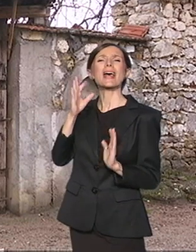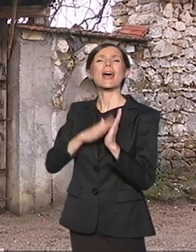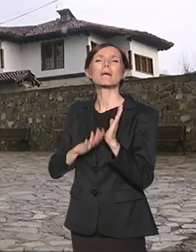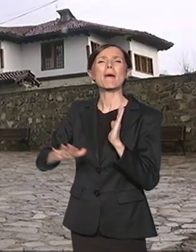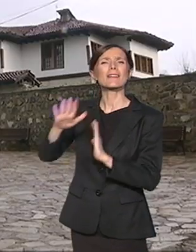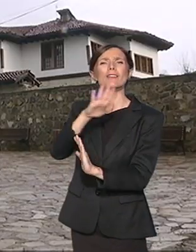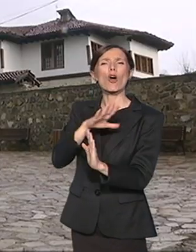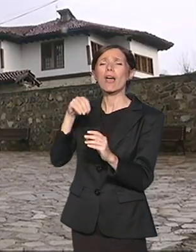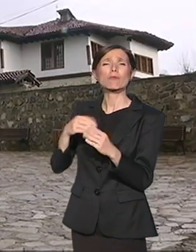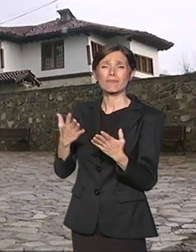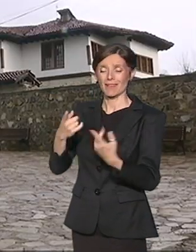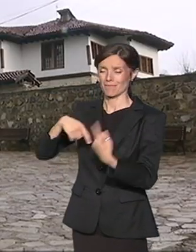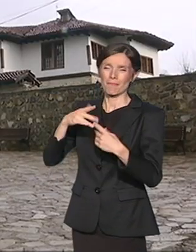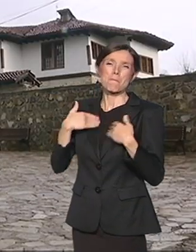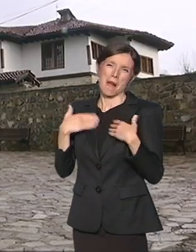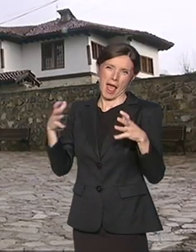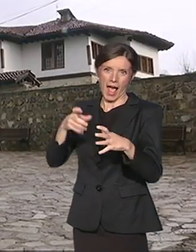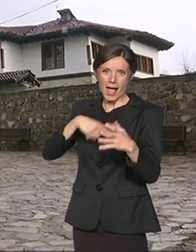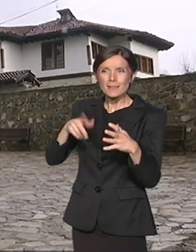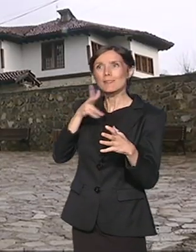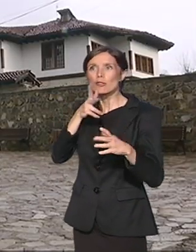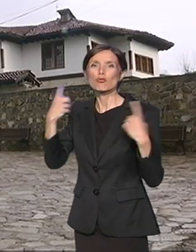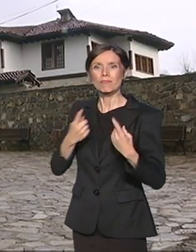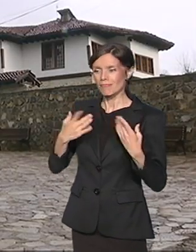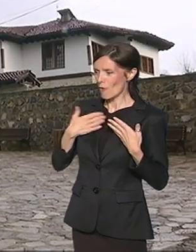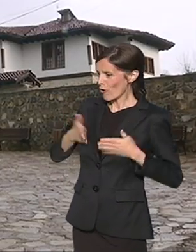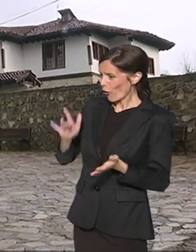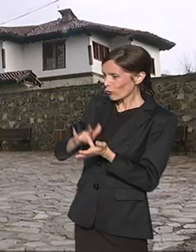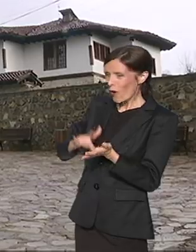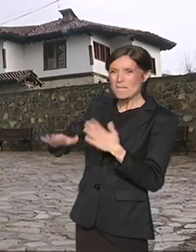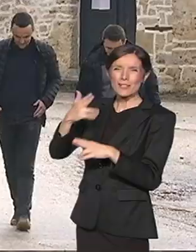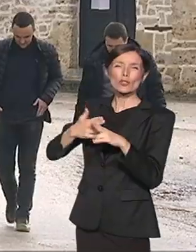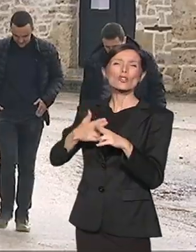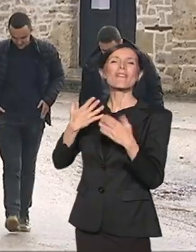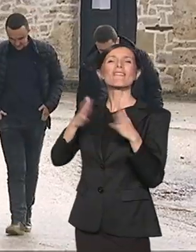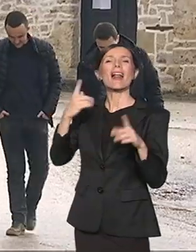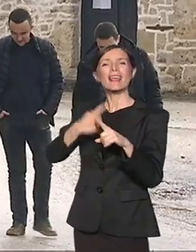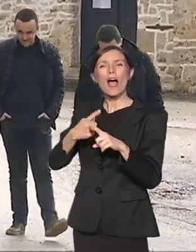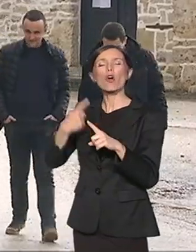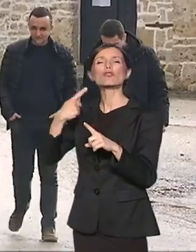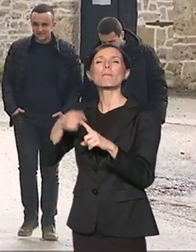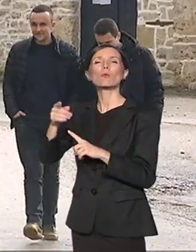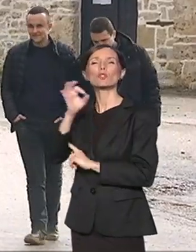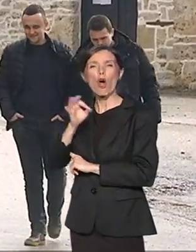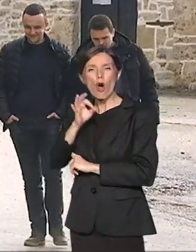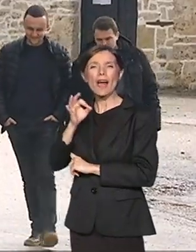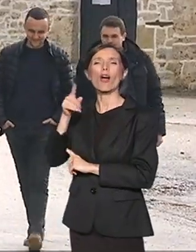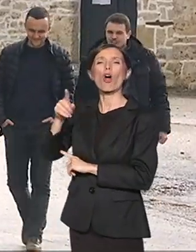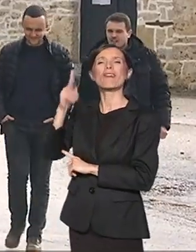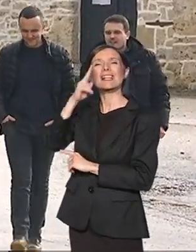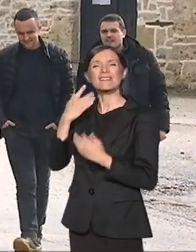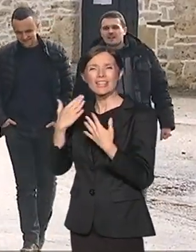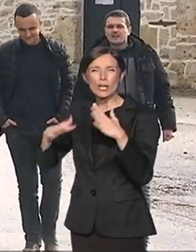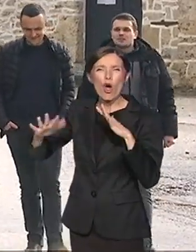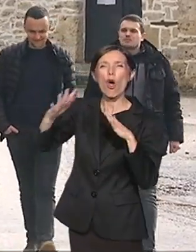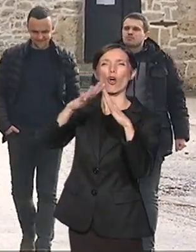grupa mladih ljudi promoviše lepote svoga zavičaja, velike hoće i orahovca, čuvenog vinogorja, specifične